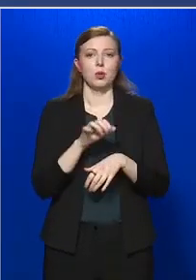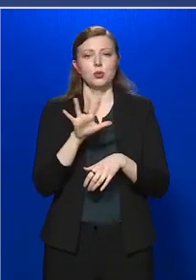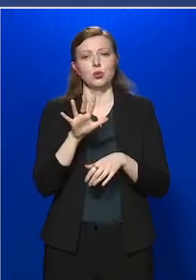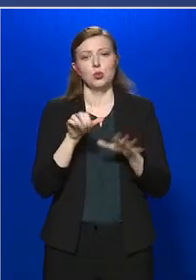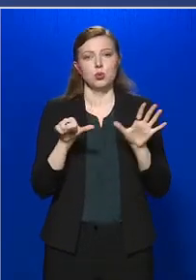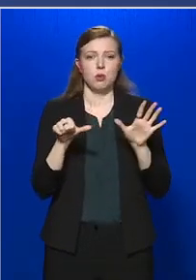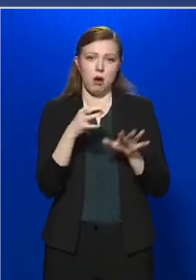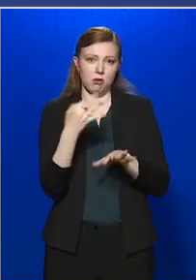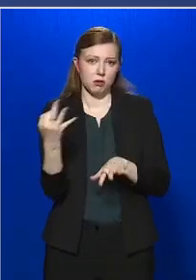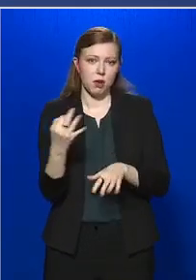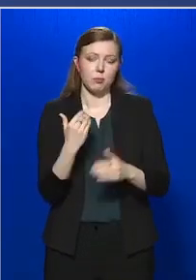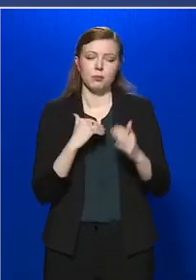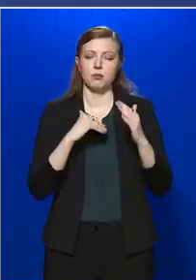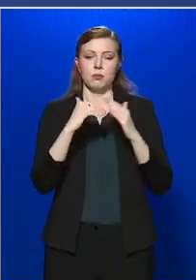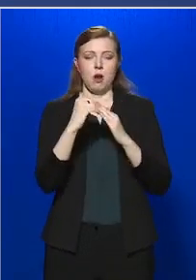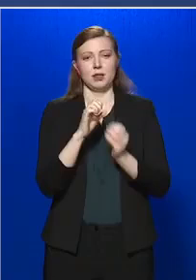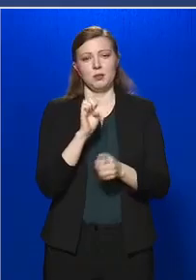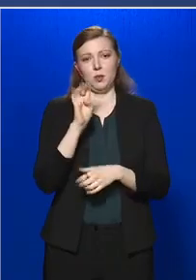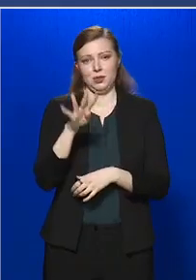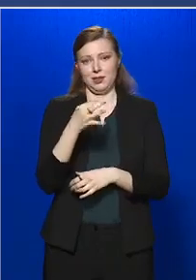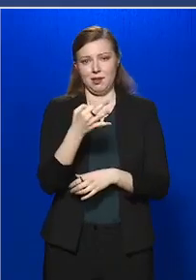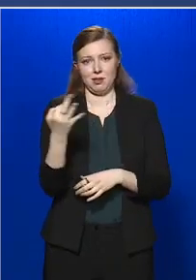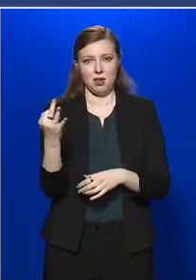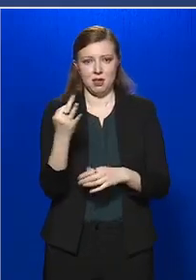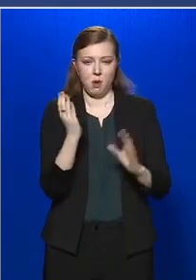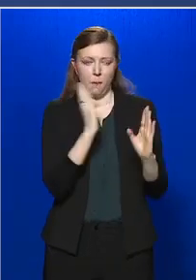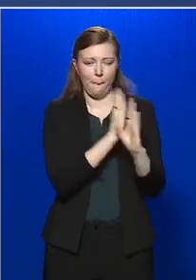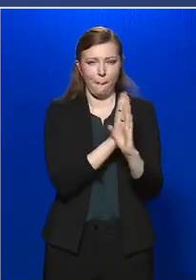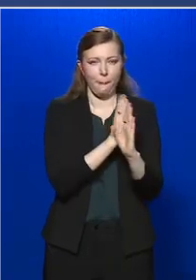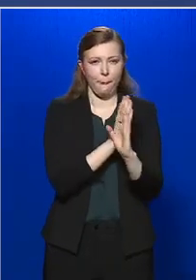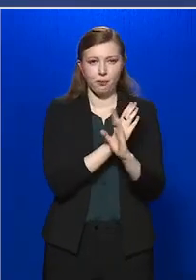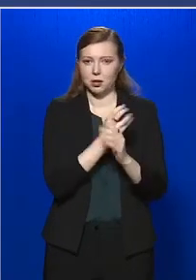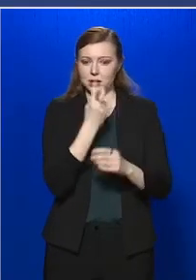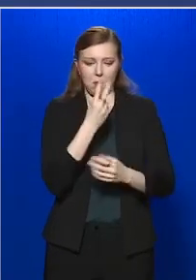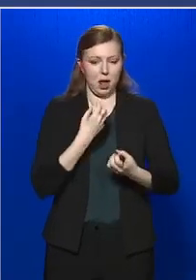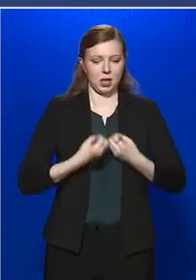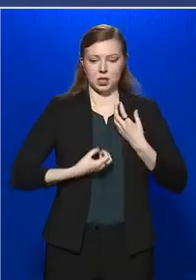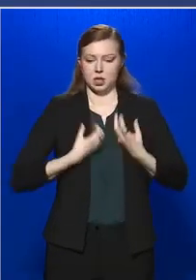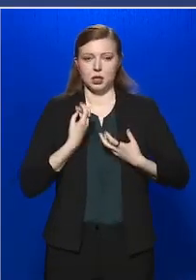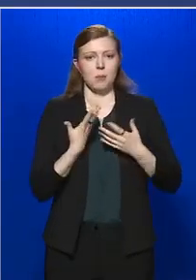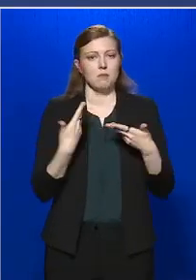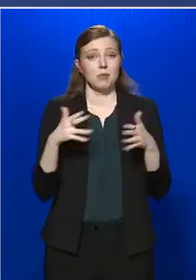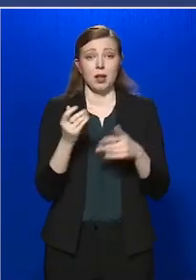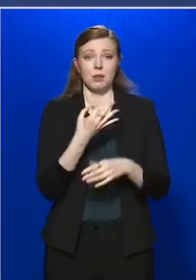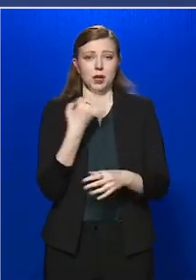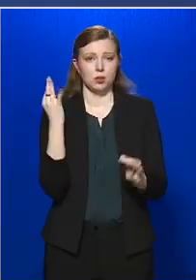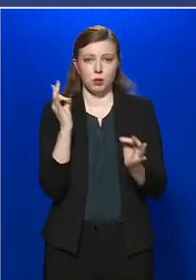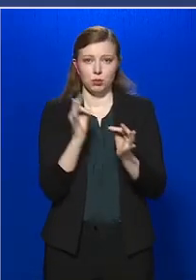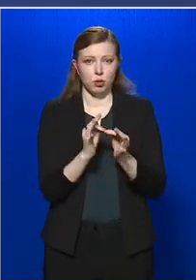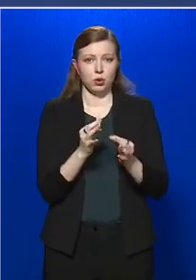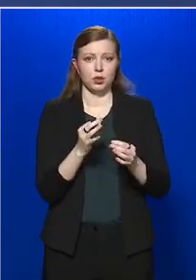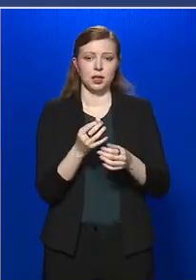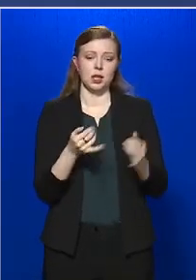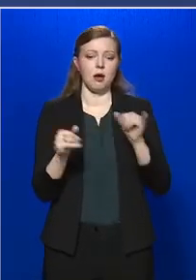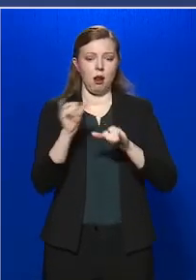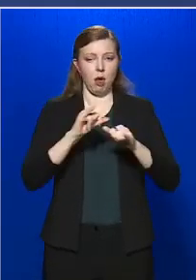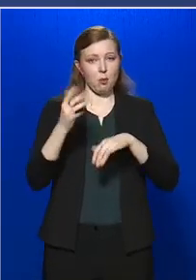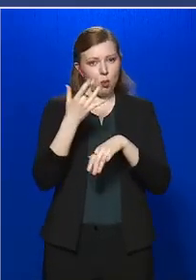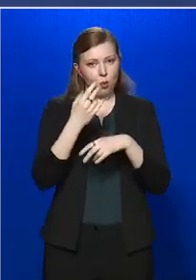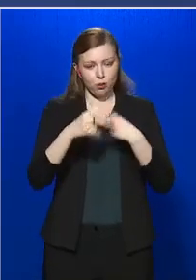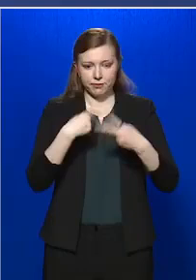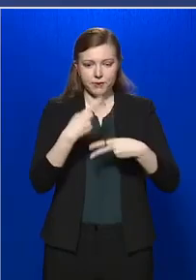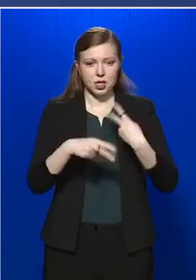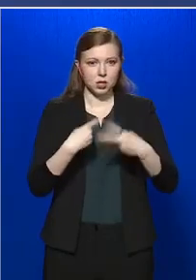nap, de maximálisan 14 nap lehet. Tehát bármelyik napon történik ennek a laboratóriumi